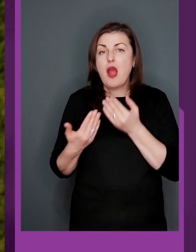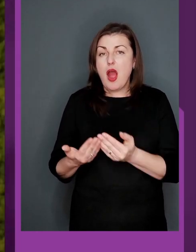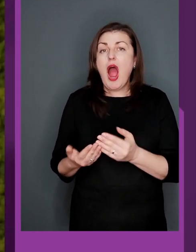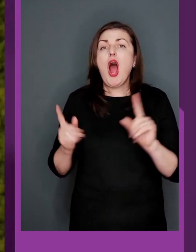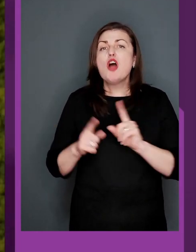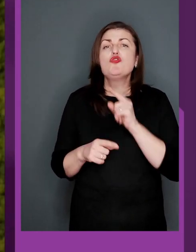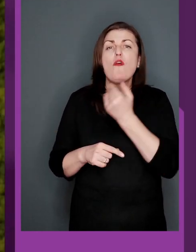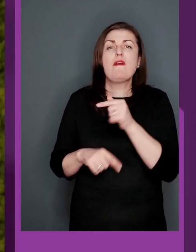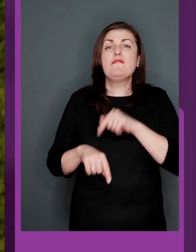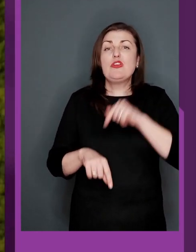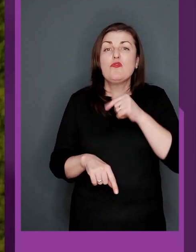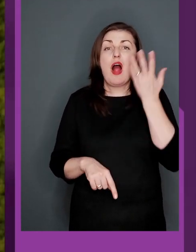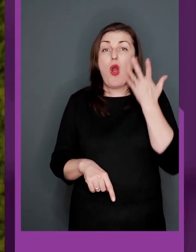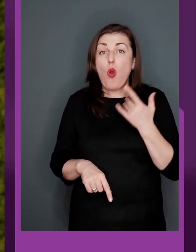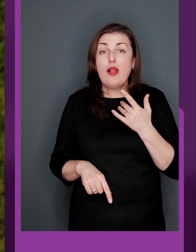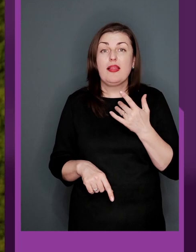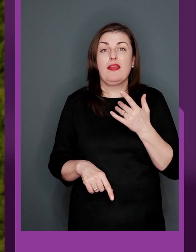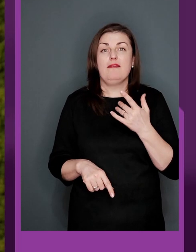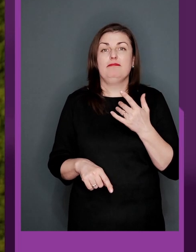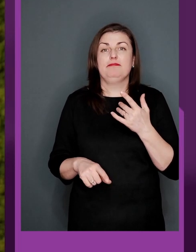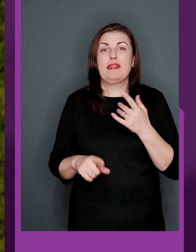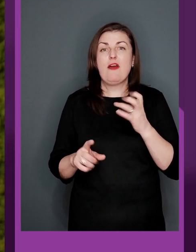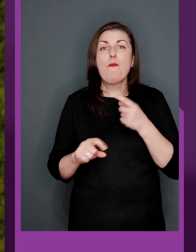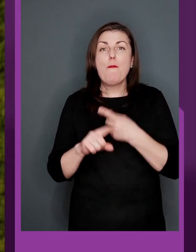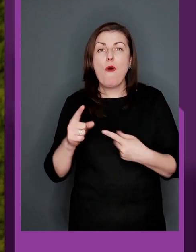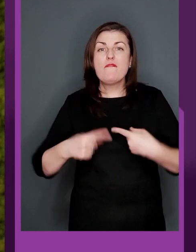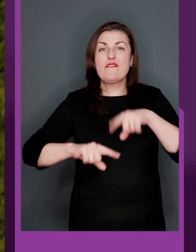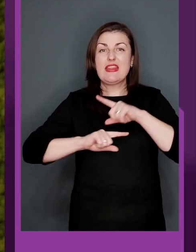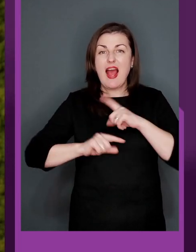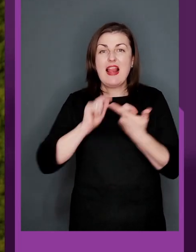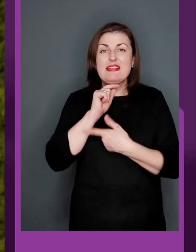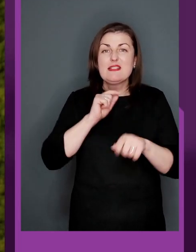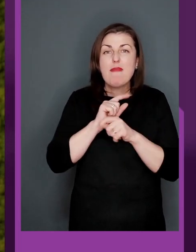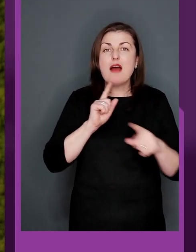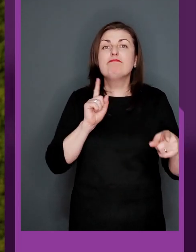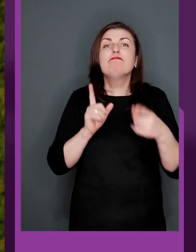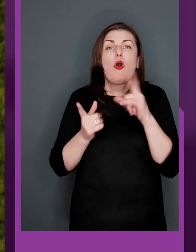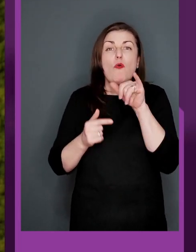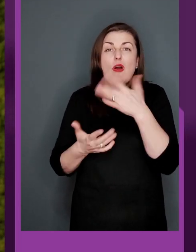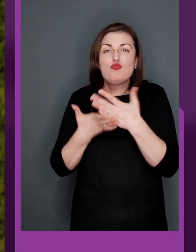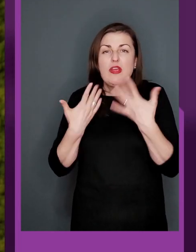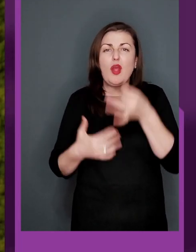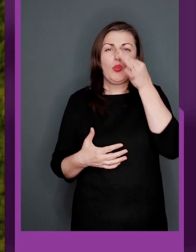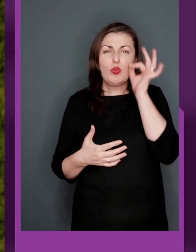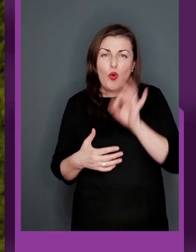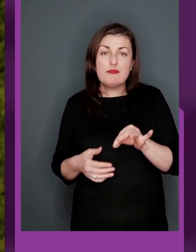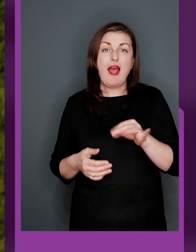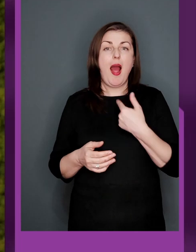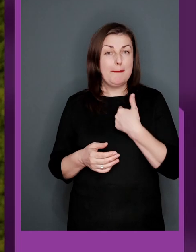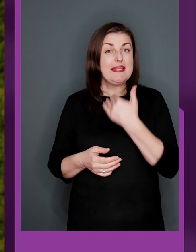Скажіть, Олеже, що ви відчували, коли, зокрема, забували в півфіналі іспанцям? Звісно, у вас є вже